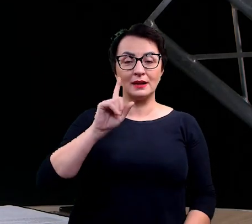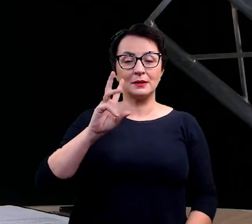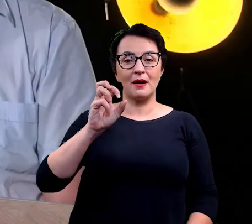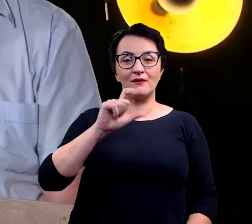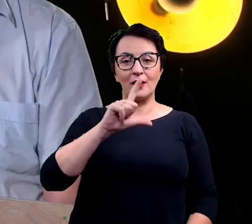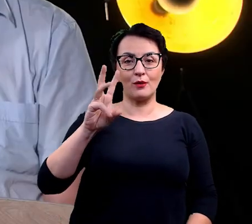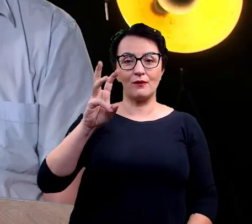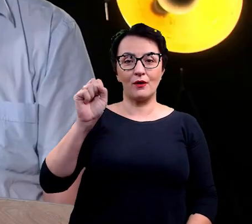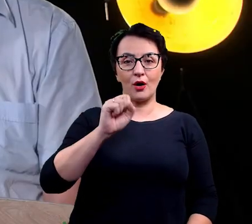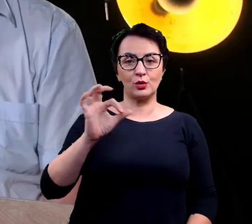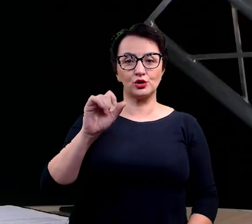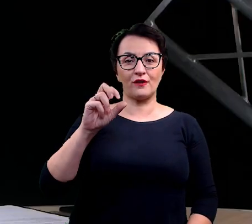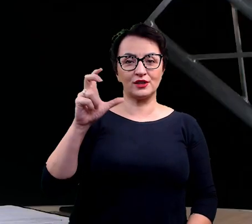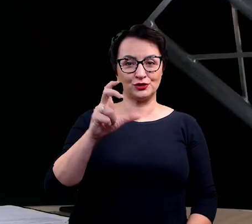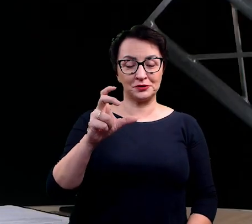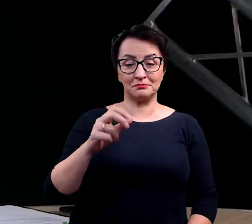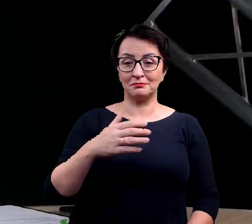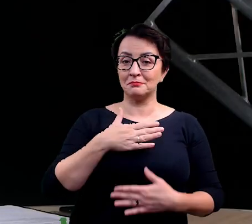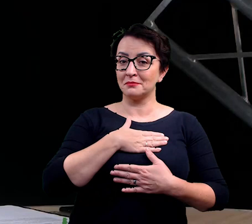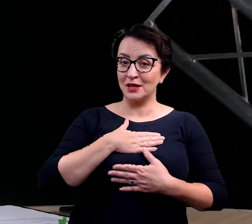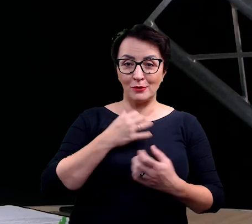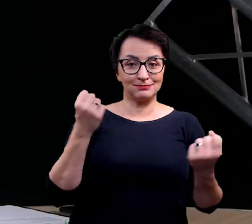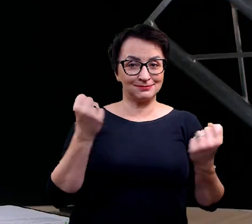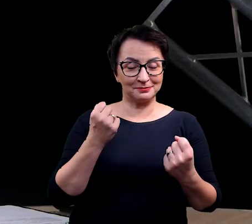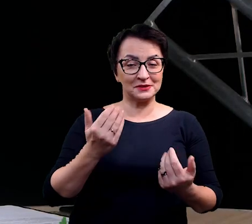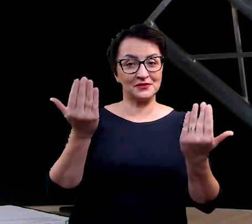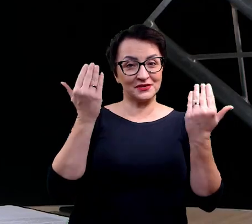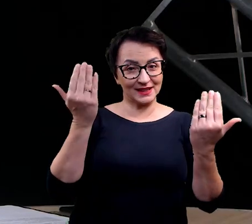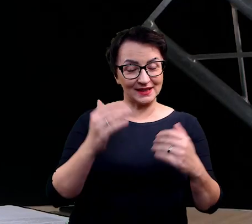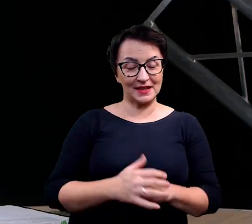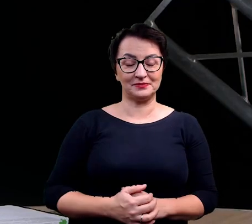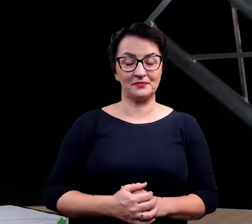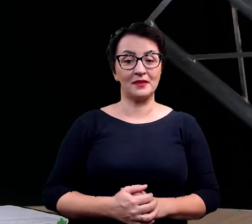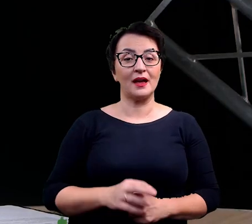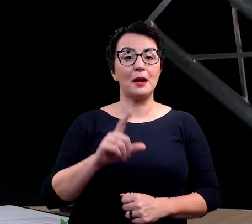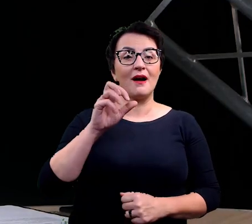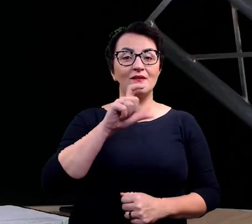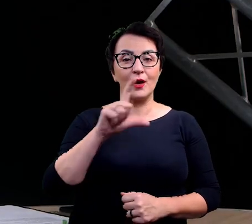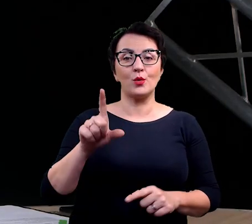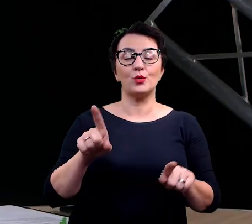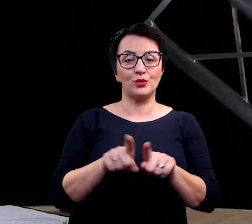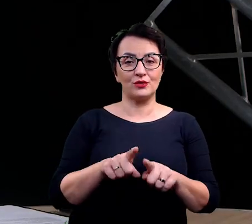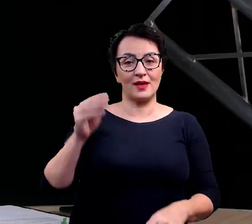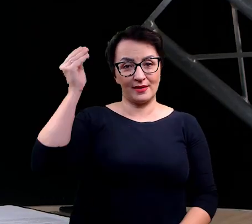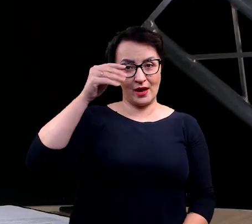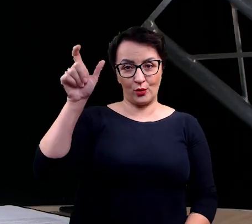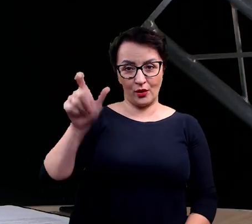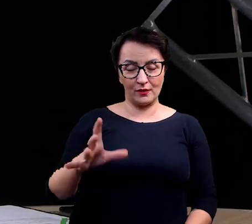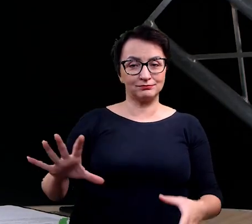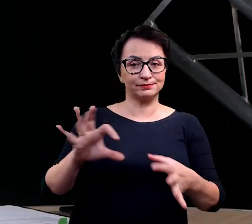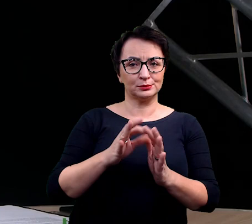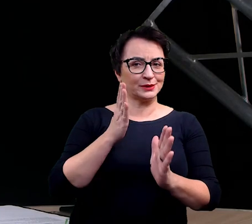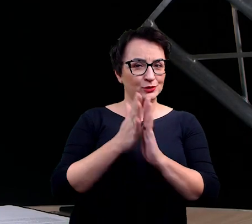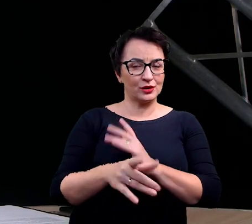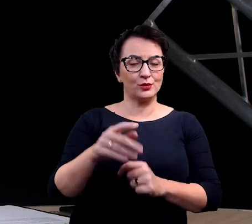Wąsowicz. Bardzo miło mi Cię, Pawle, przywitać. Paweł jest również naukowcem związanym bezpośrednio z Uniwersytetem